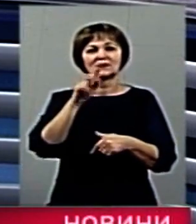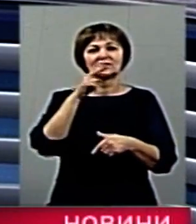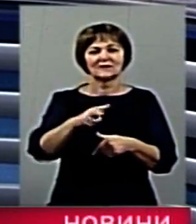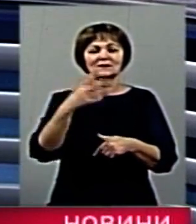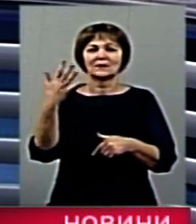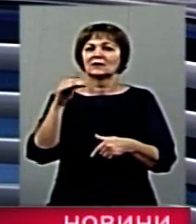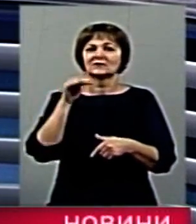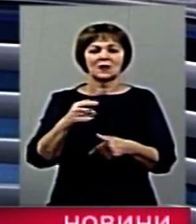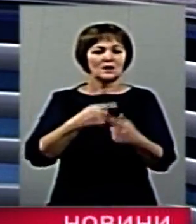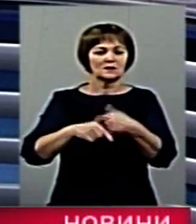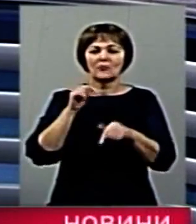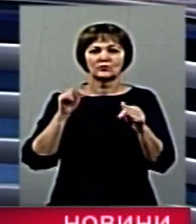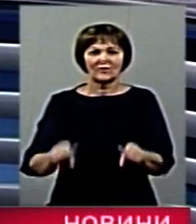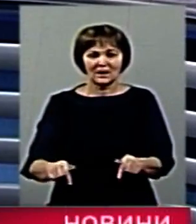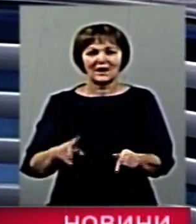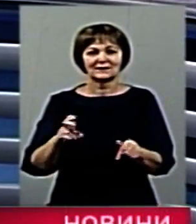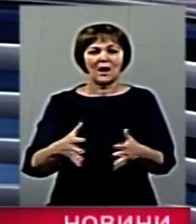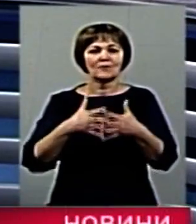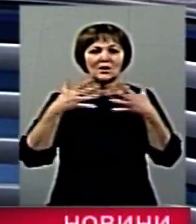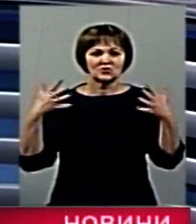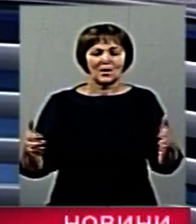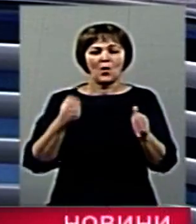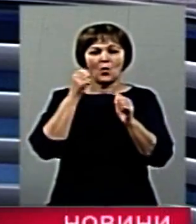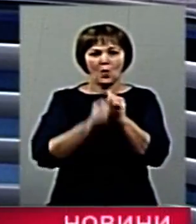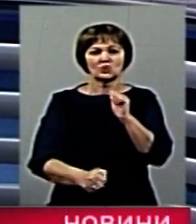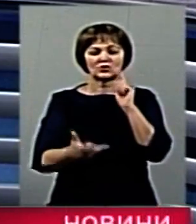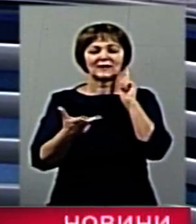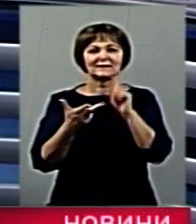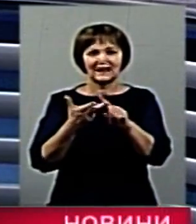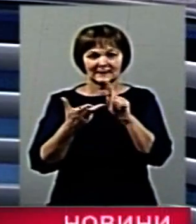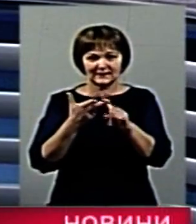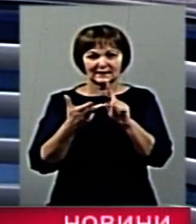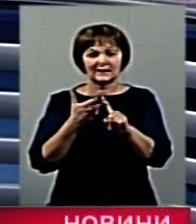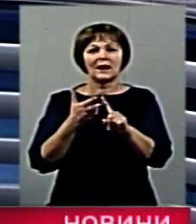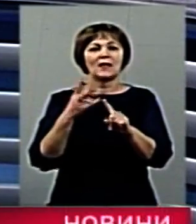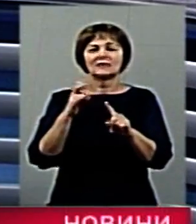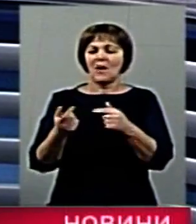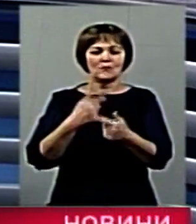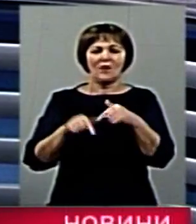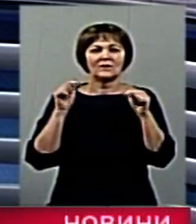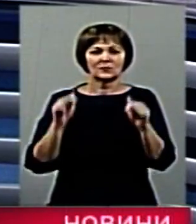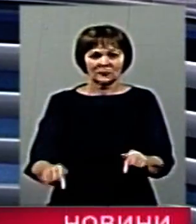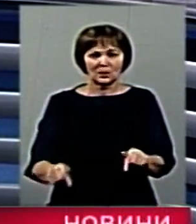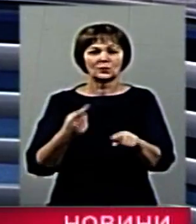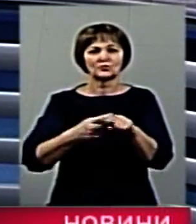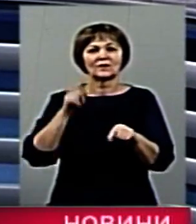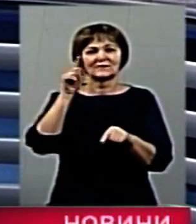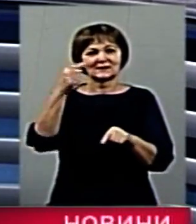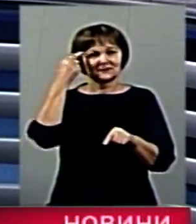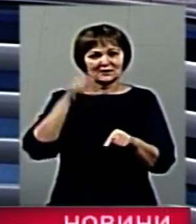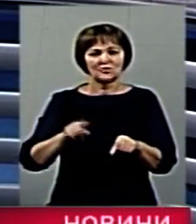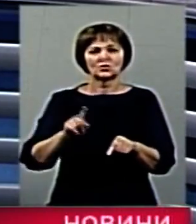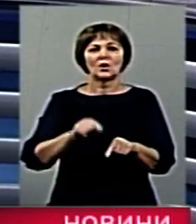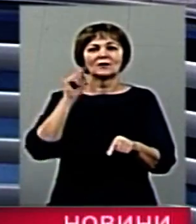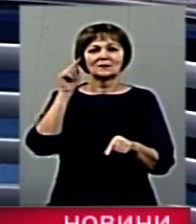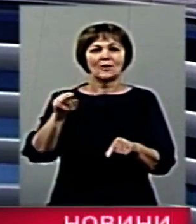тисяч не повернулося. Загалом, в масштабах України, кожний третій господарти не повернувся, тому що він знав, що її